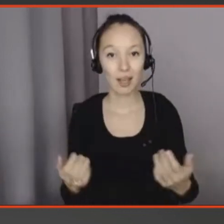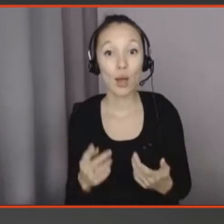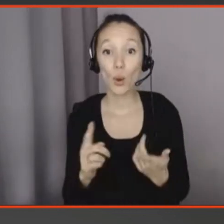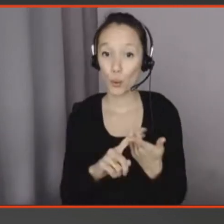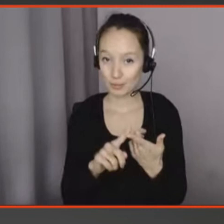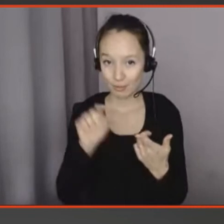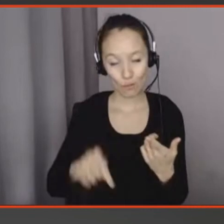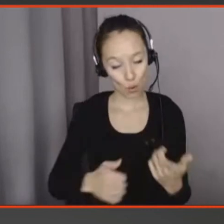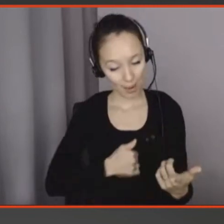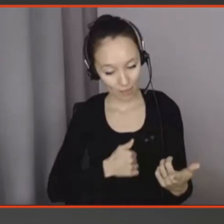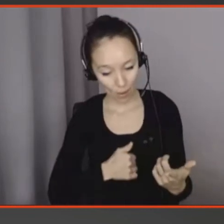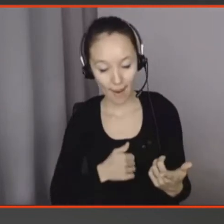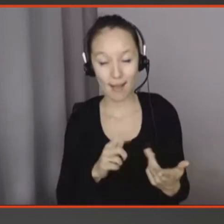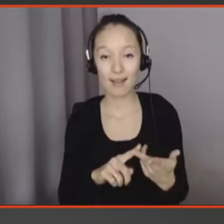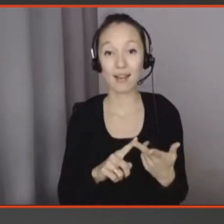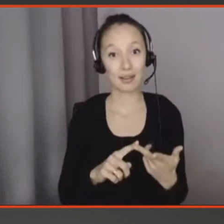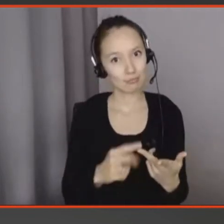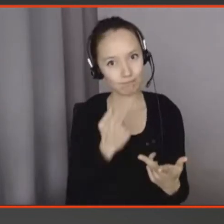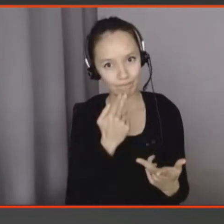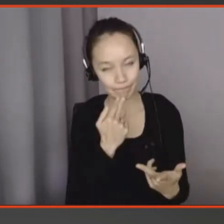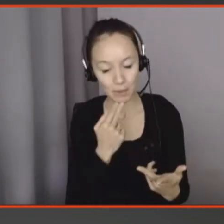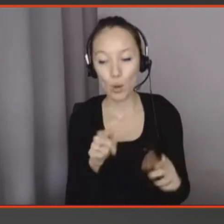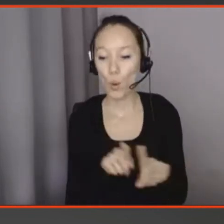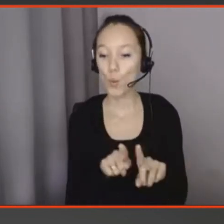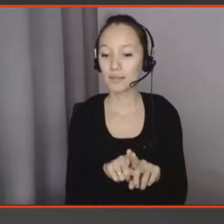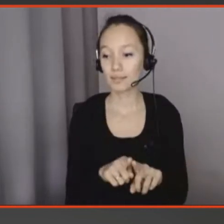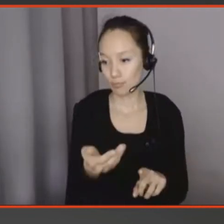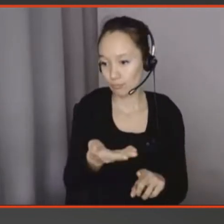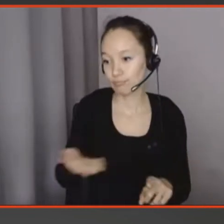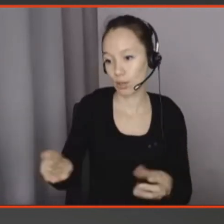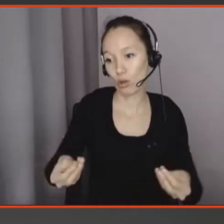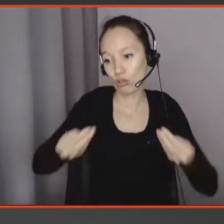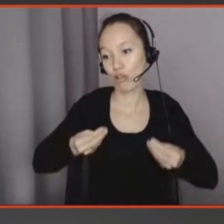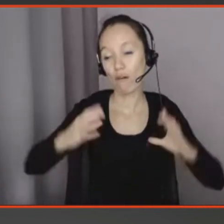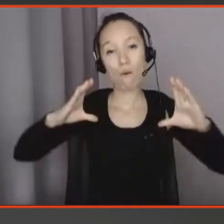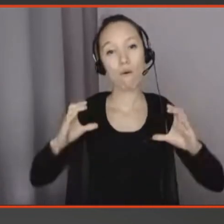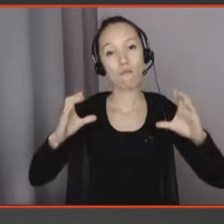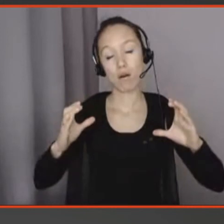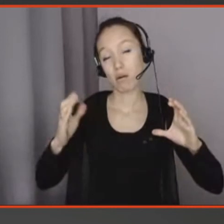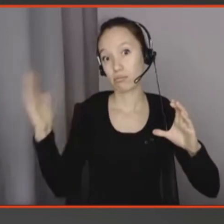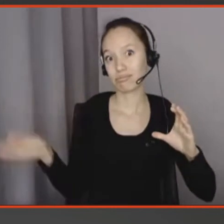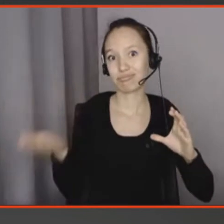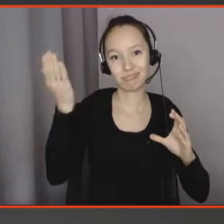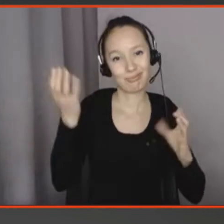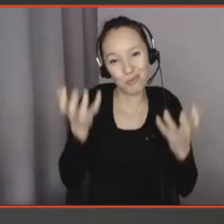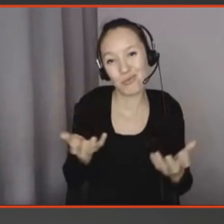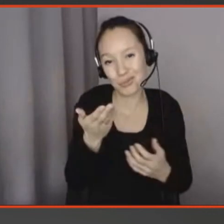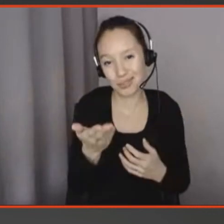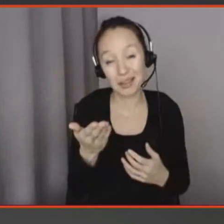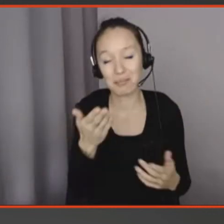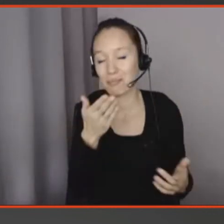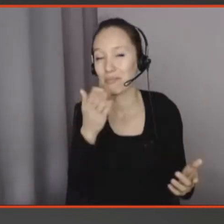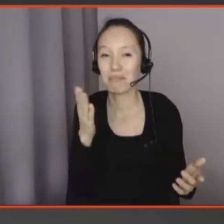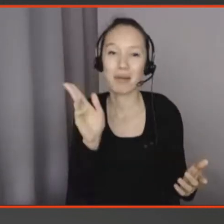efficient. Et le troisième, c'est ça devrait offrir un maximum de confort. Donc ça, en gros, c'est notre objectif si on voulait concevoir le véhicule idéal. Le